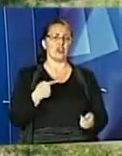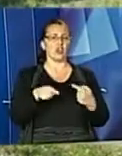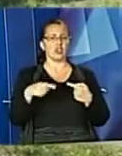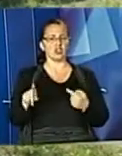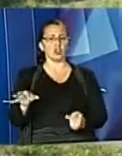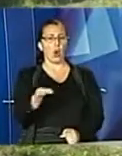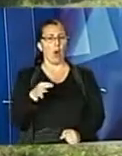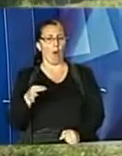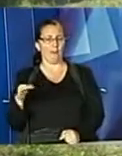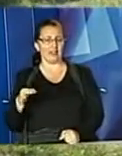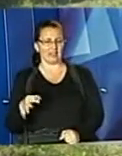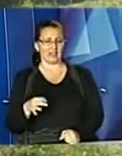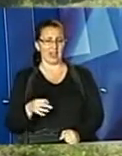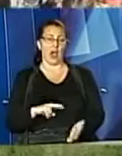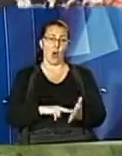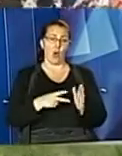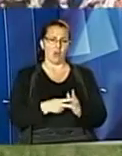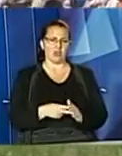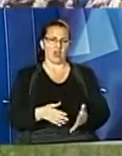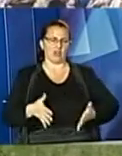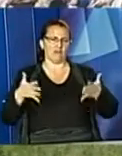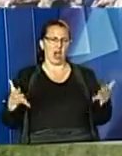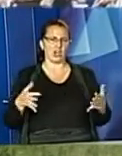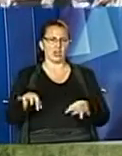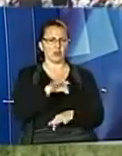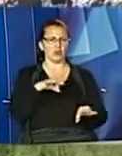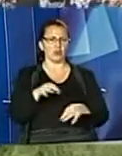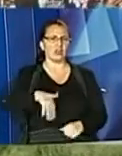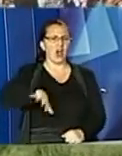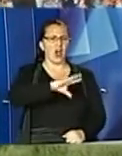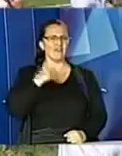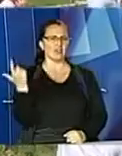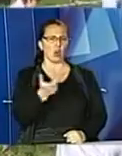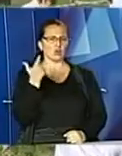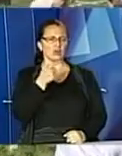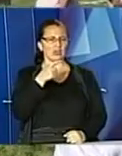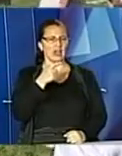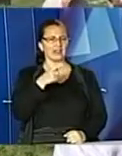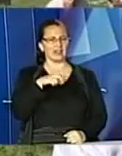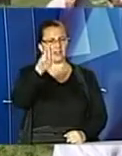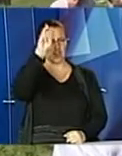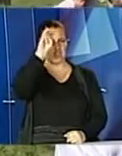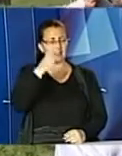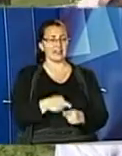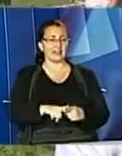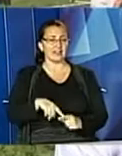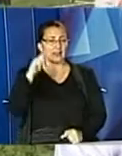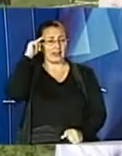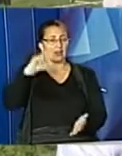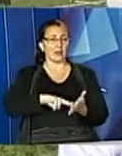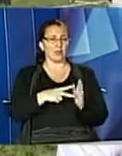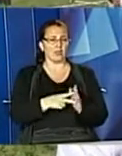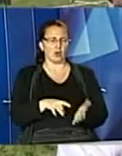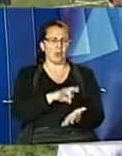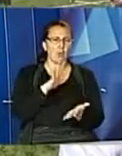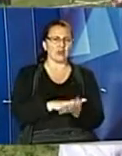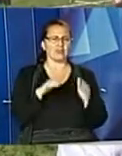лише набирає обертів, а у планах масштабний проєкт для усіх господарників країни. Це такий задум, щоб це була постійно діюча